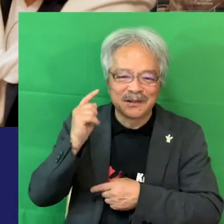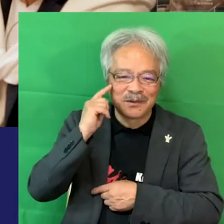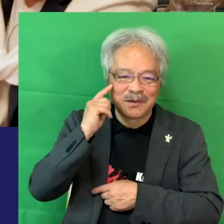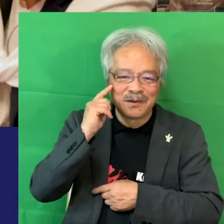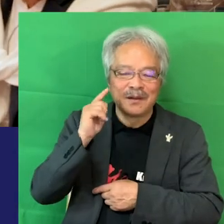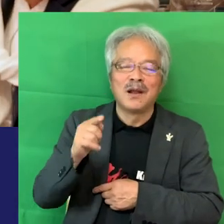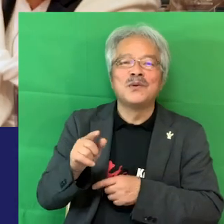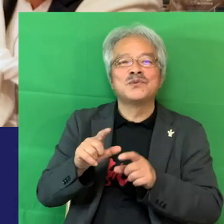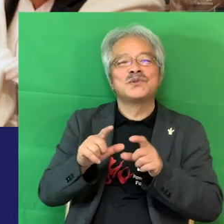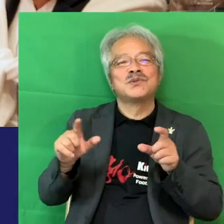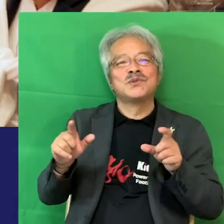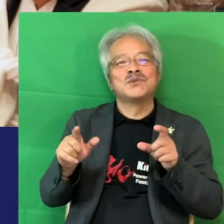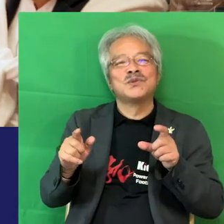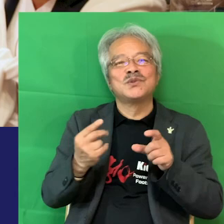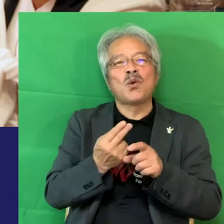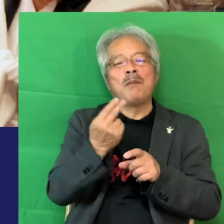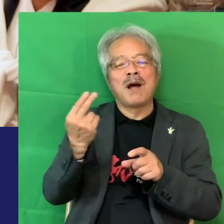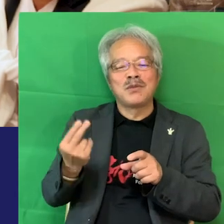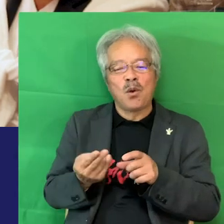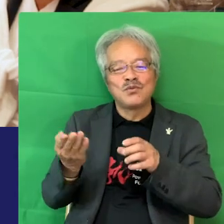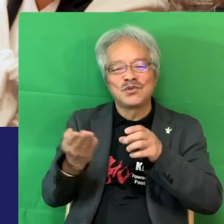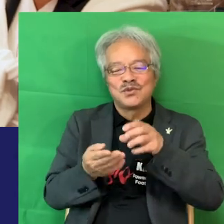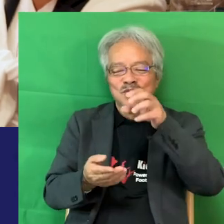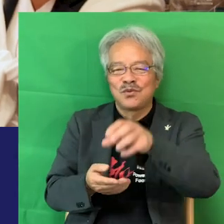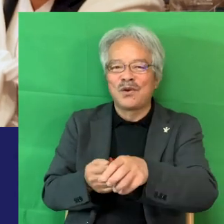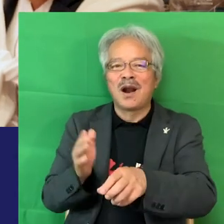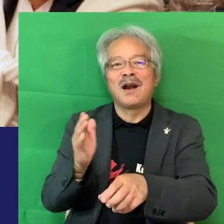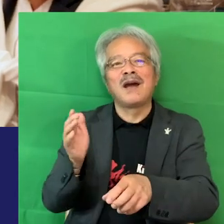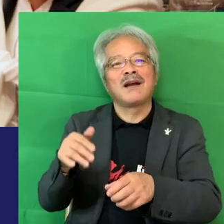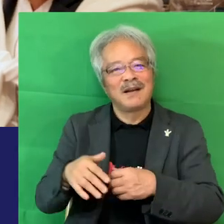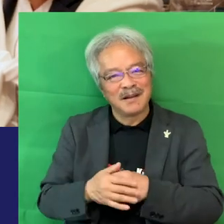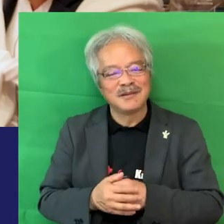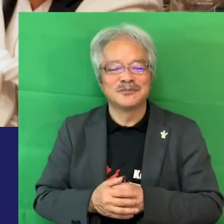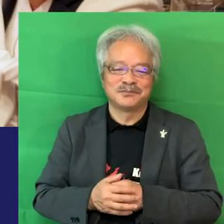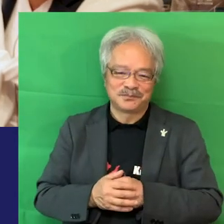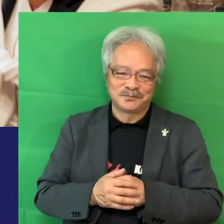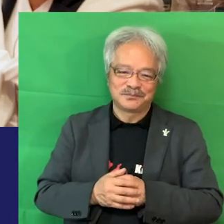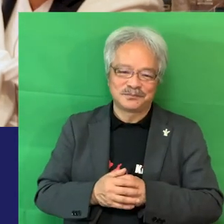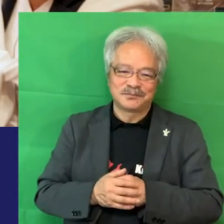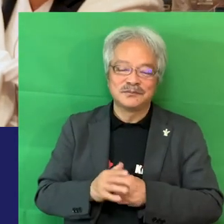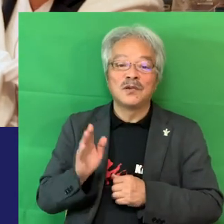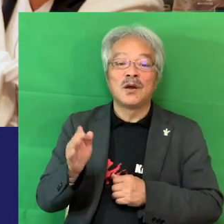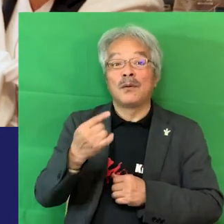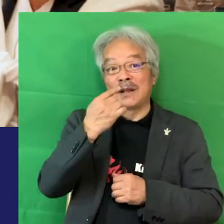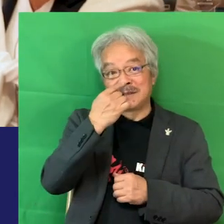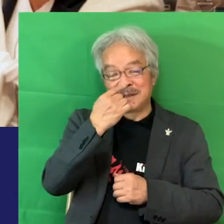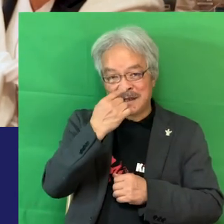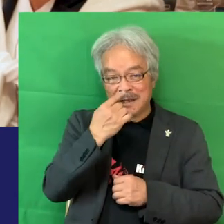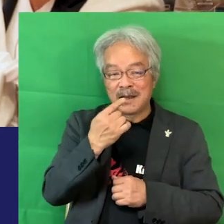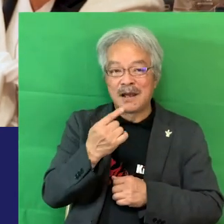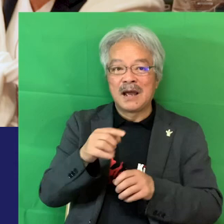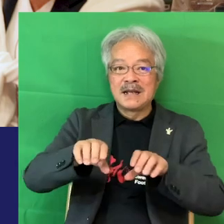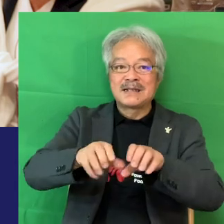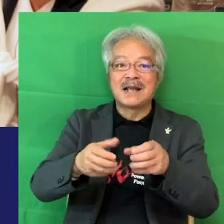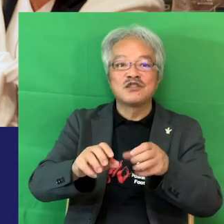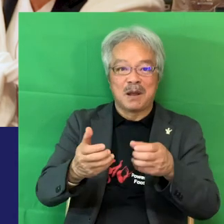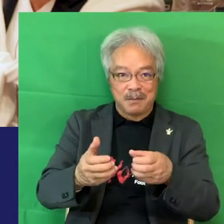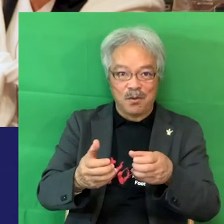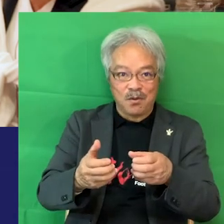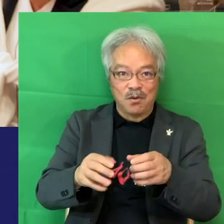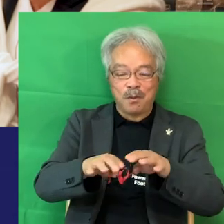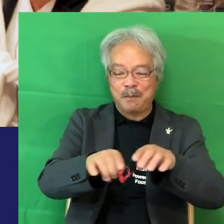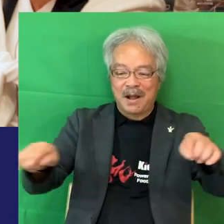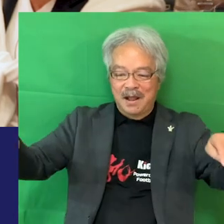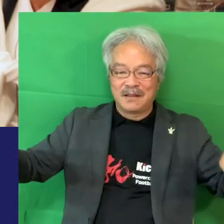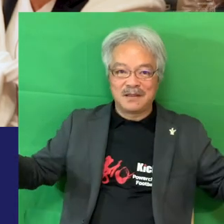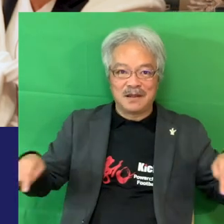らもう無いからやるわいな今そうですね無いからだね私ねさつまいもねベランダで植えてたの勝手に